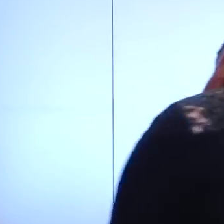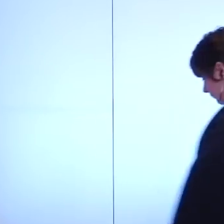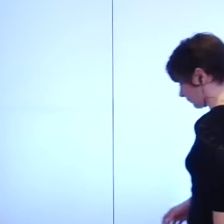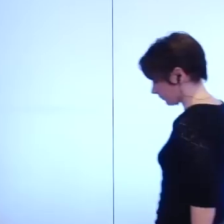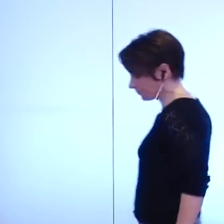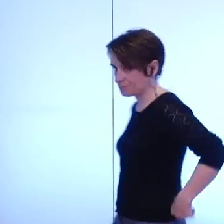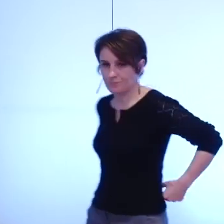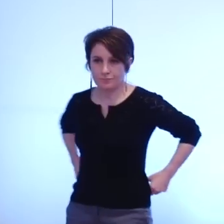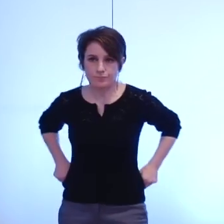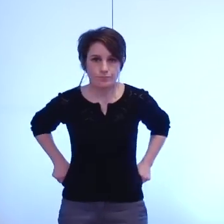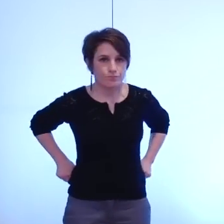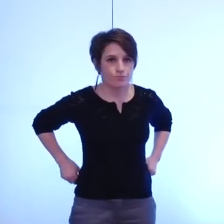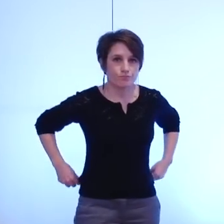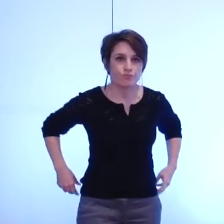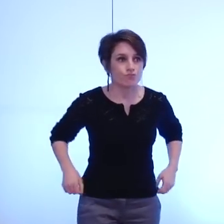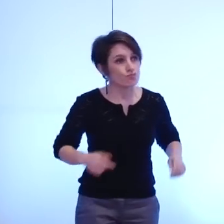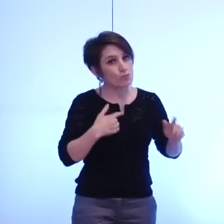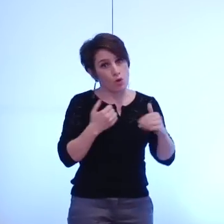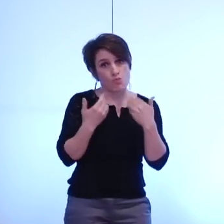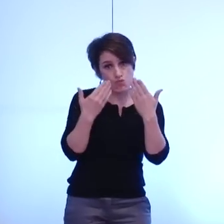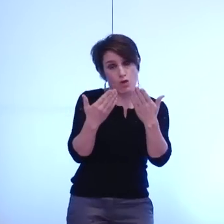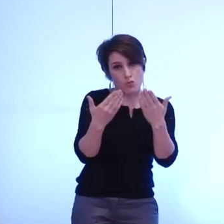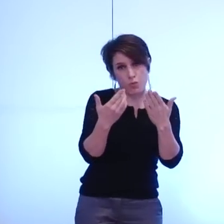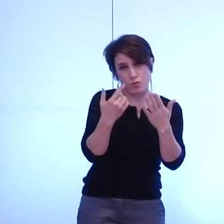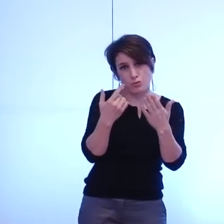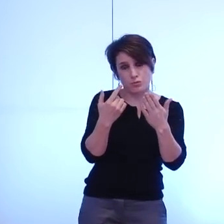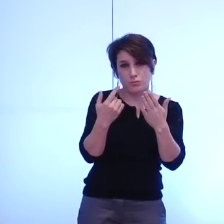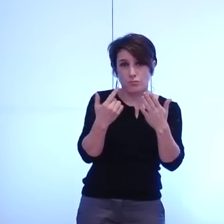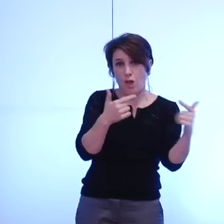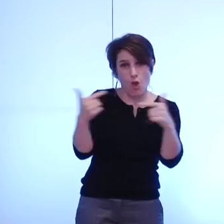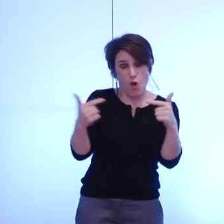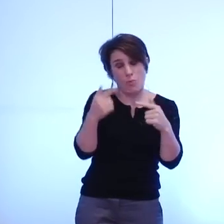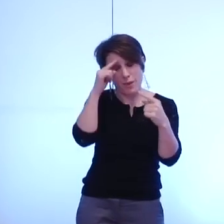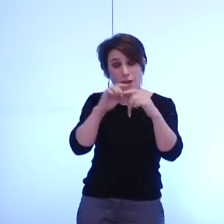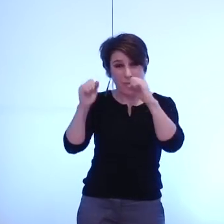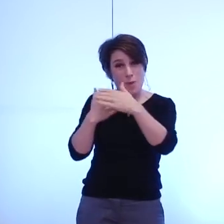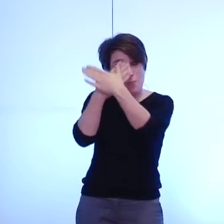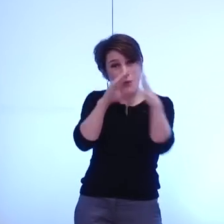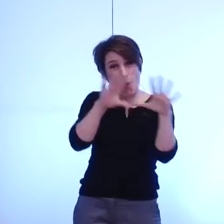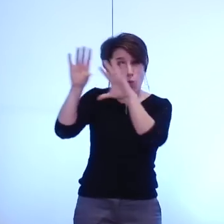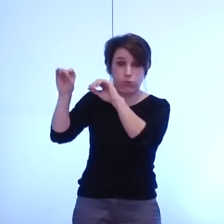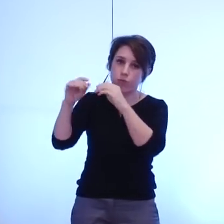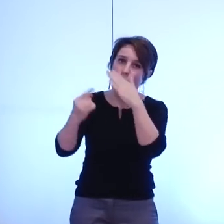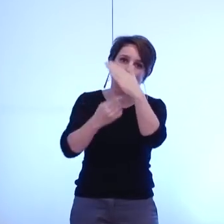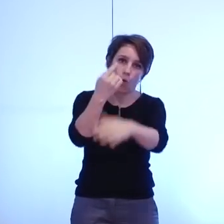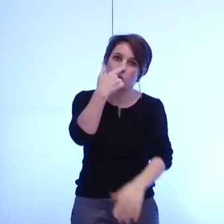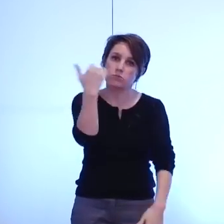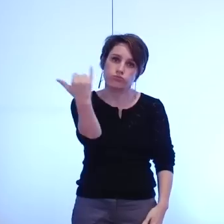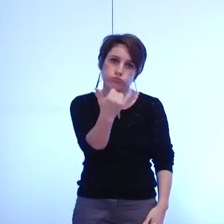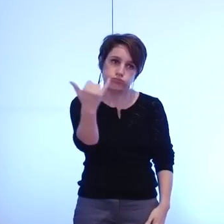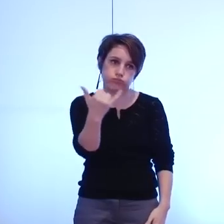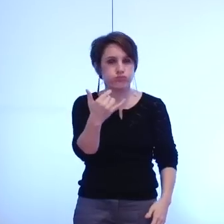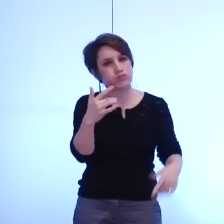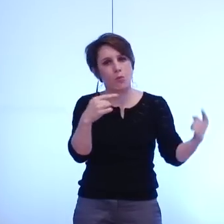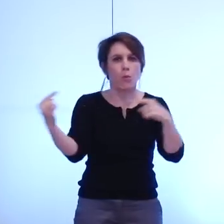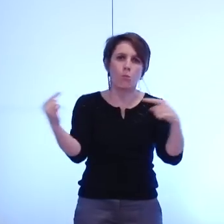je vous propose que nous évitions de recommencer le débat sur le passage en métropole à l'occasion de ces délibérations je pense qu'il a été assez nourri et